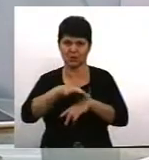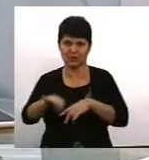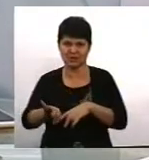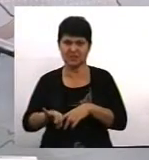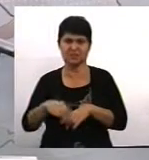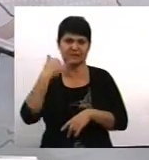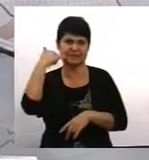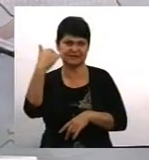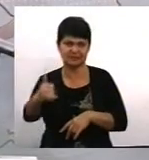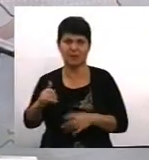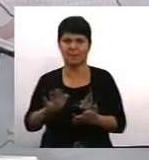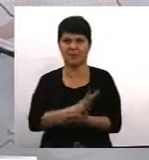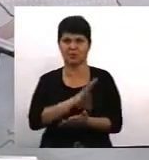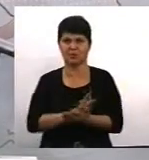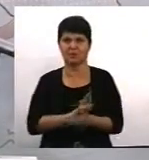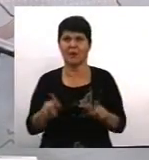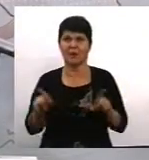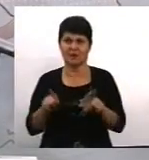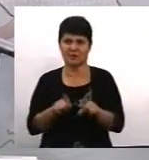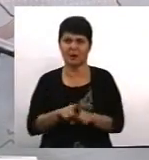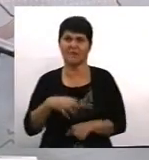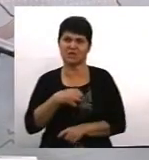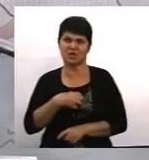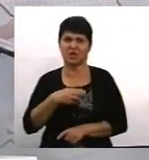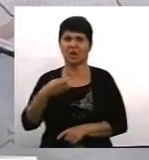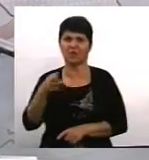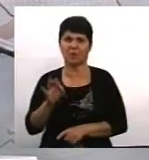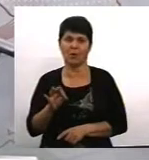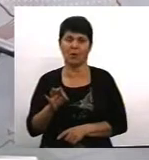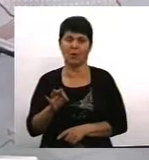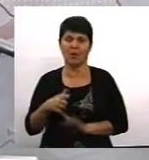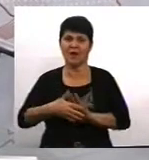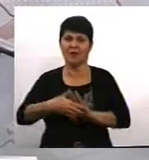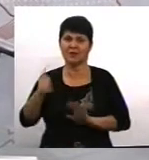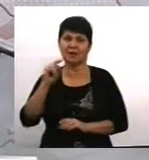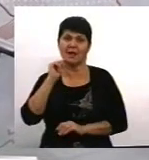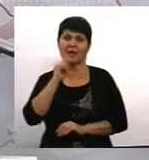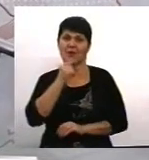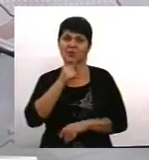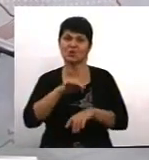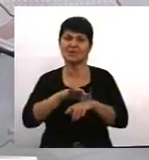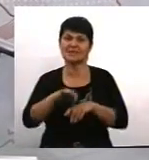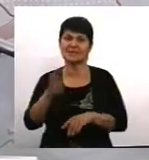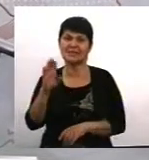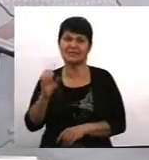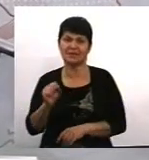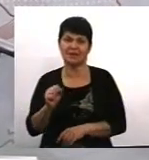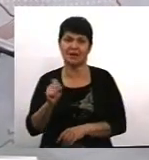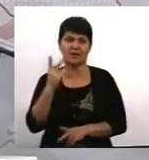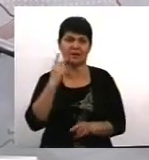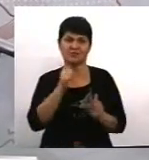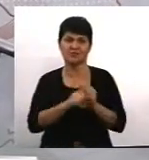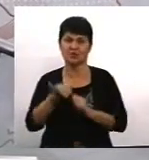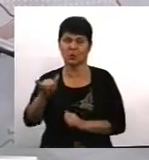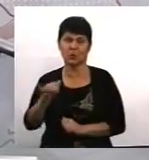і телефон безкоштовний. Це так само важливо, тому що в випадку економічного насильства часто у жінки з